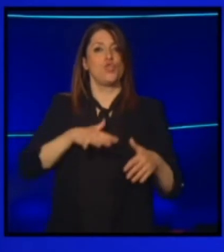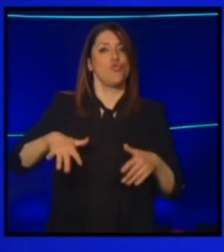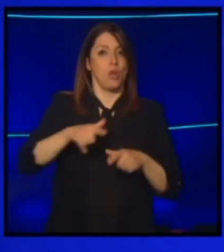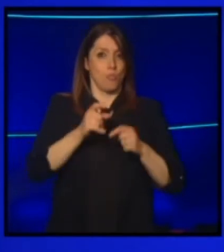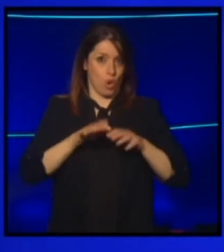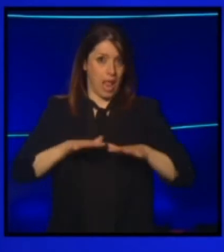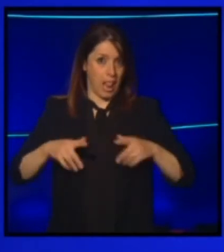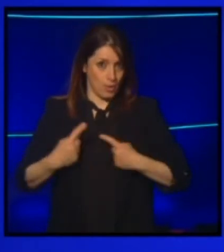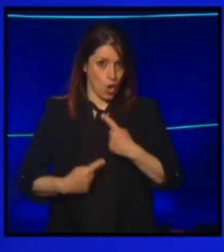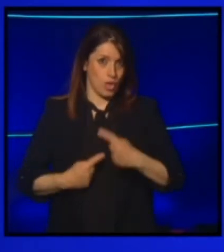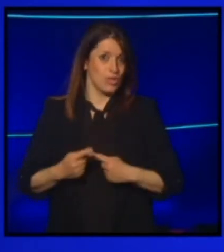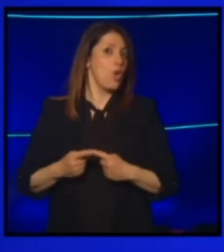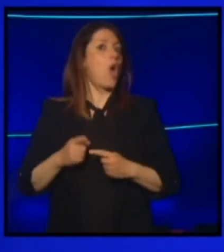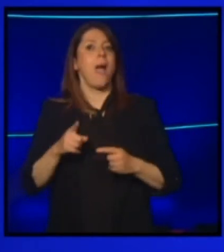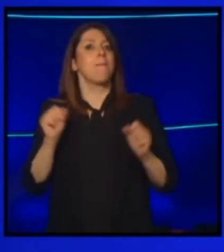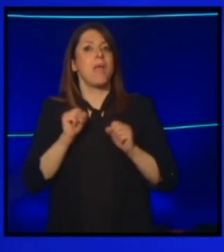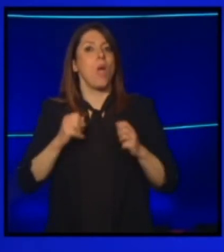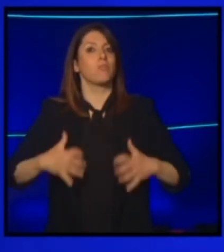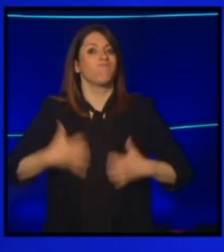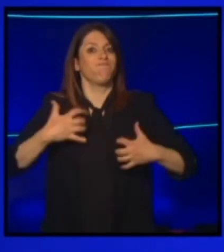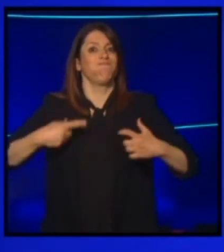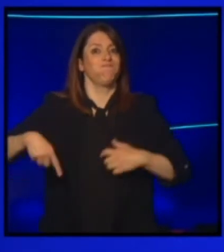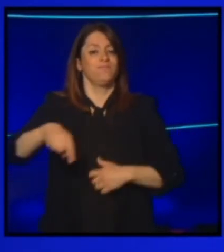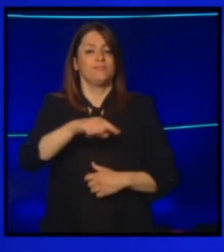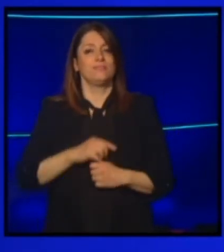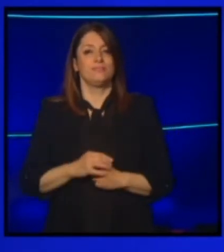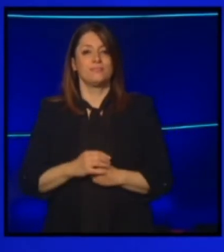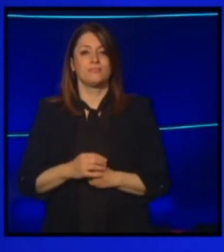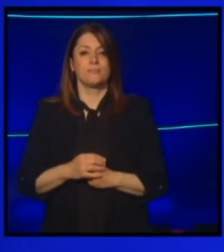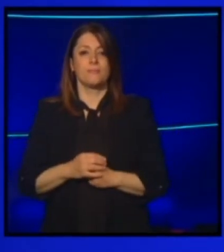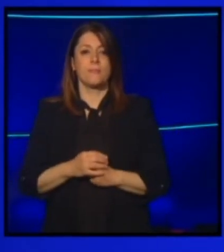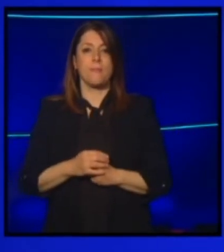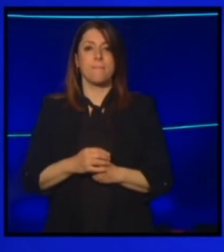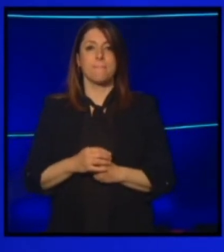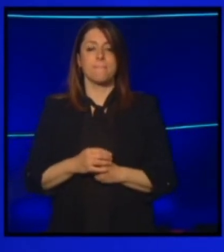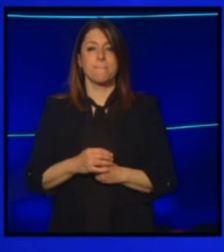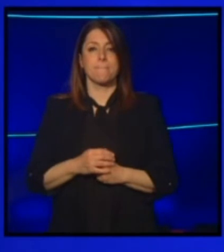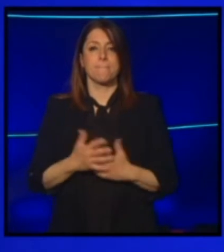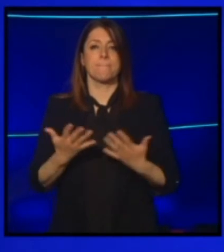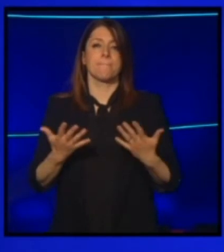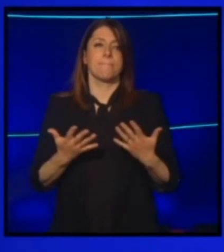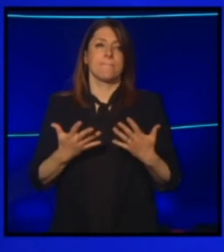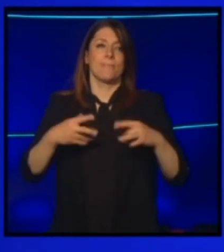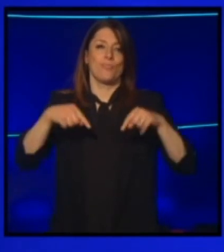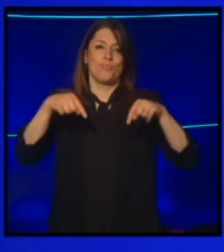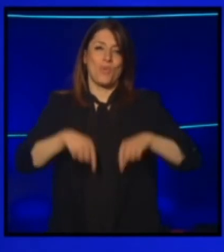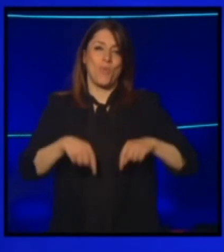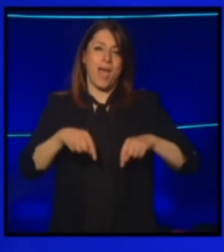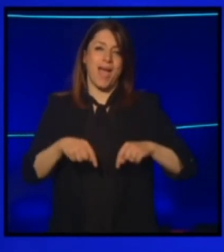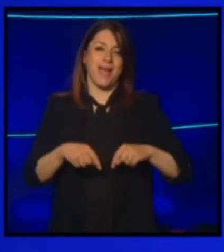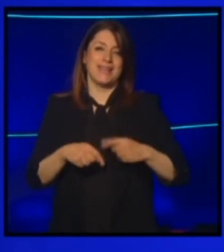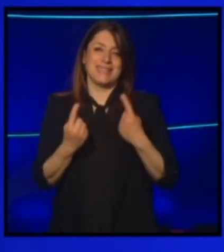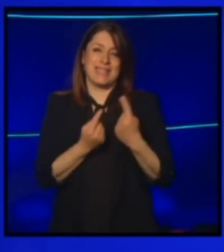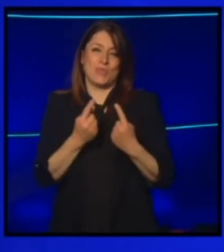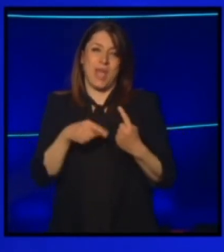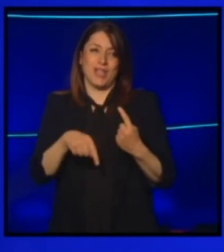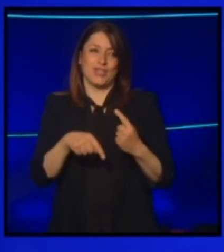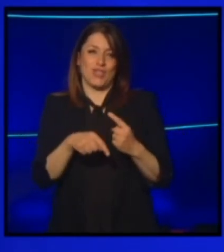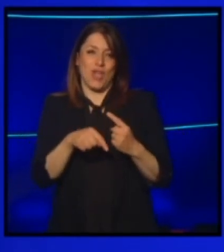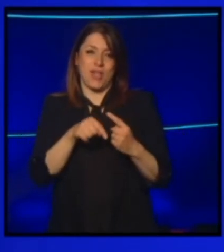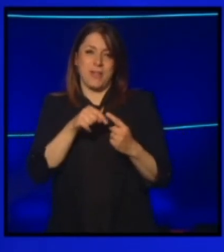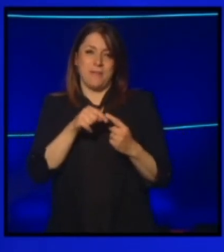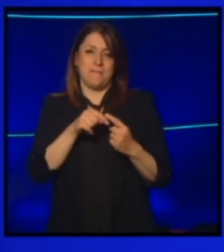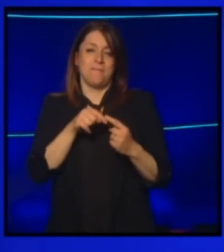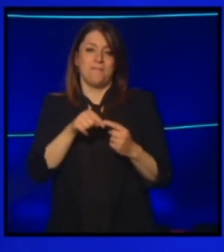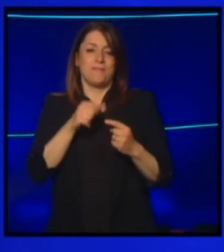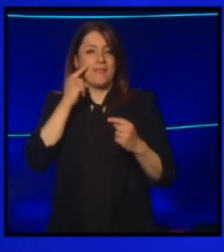rabbia possa esplorere? Bene, direttore, questa non è una sede che possa dare sicuramente un